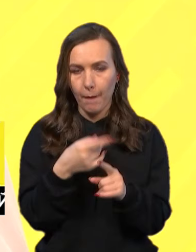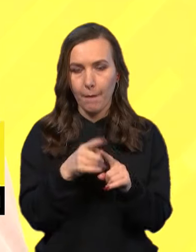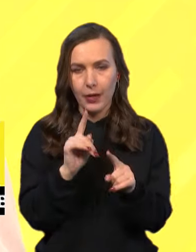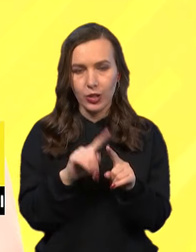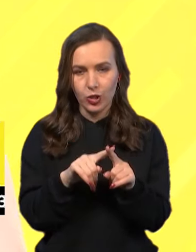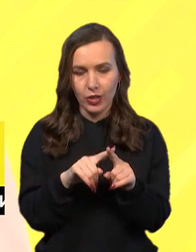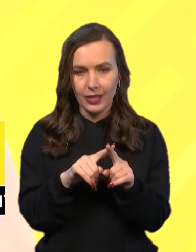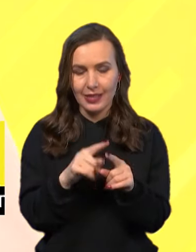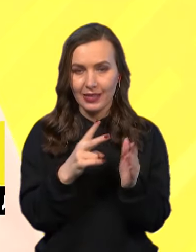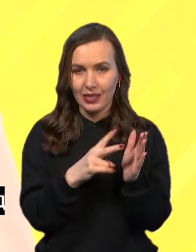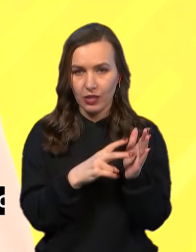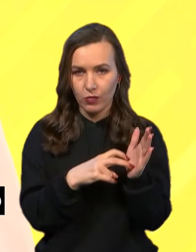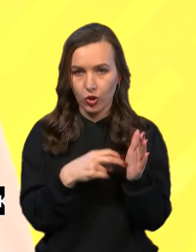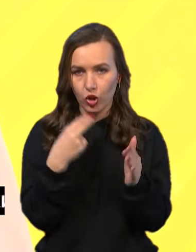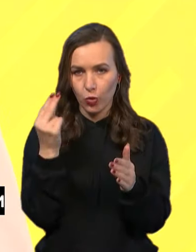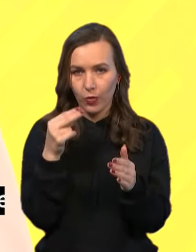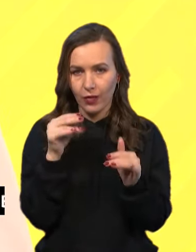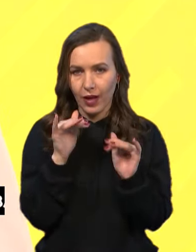те, що 700 обвинувальних актів щодо злочинів проти...